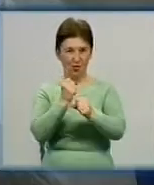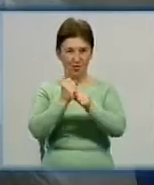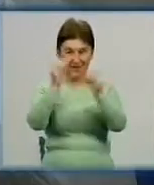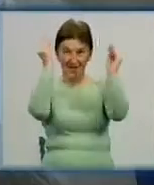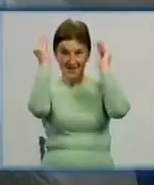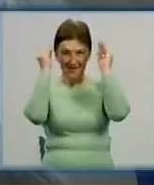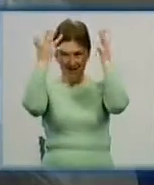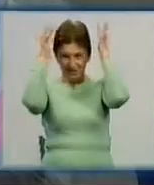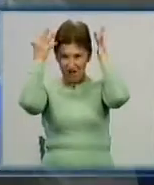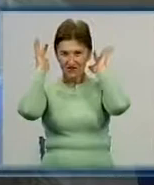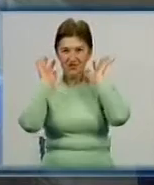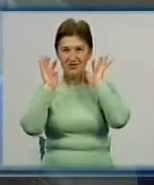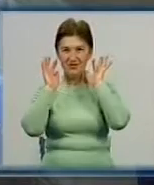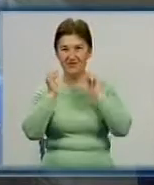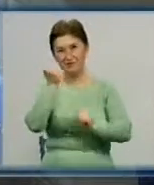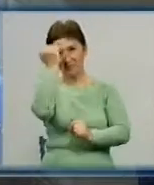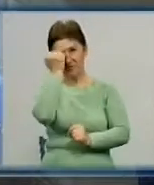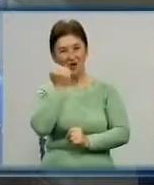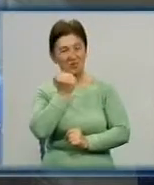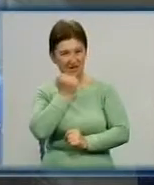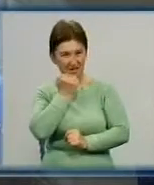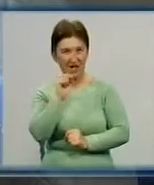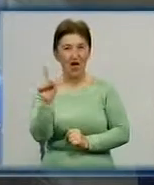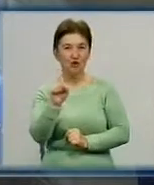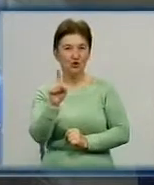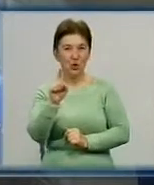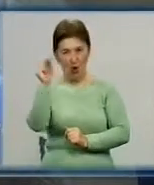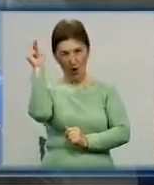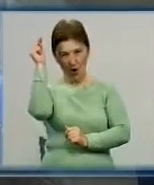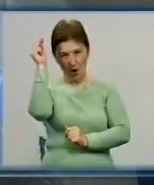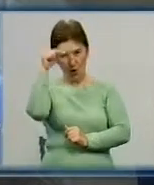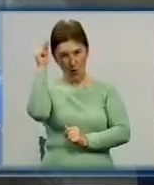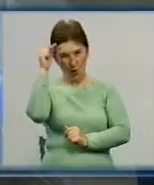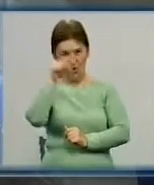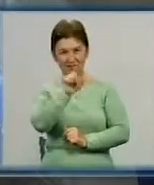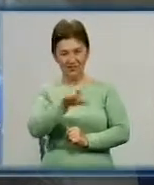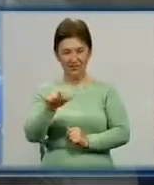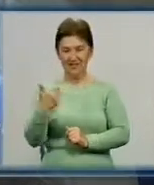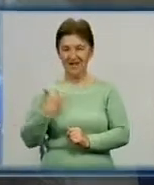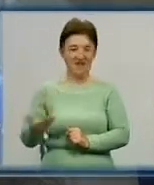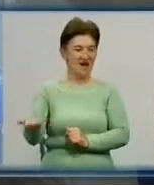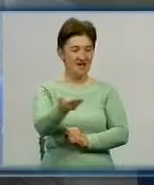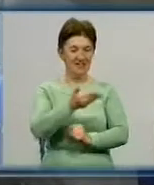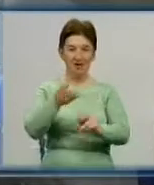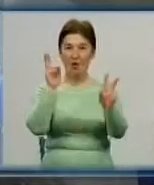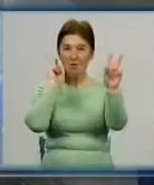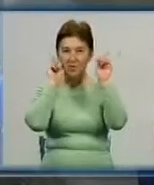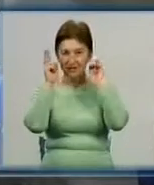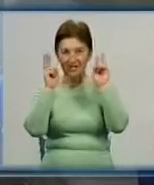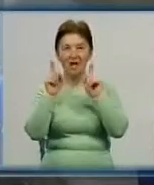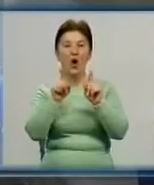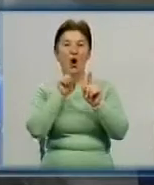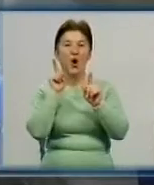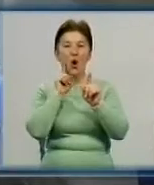Благодарю, що ученики Кіровоградської поліхмахерської постригли нас, відмолоділи